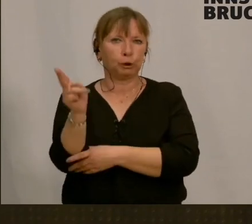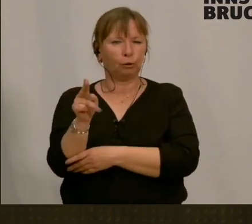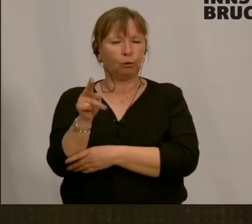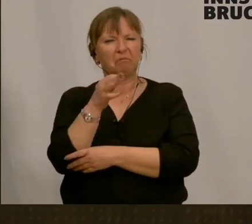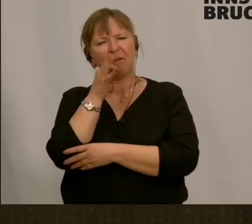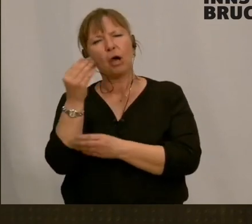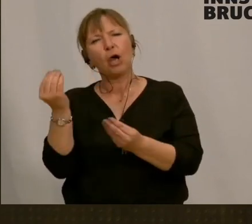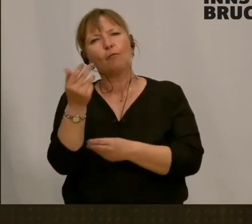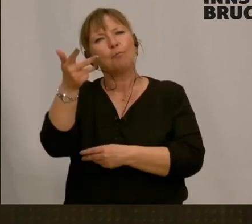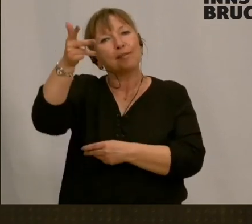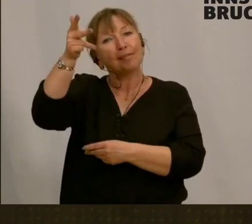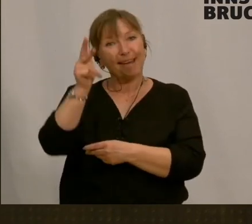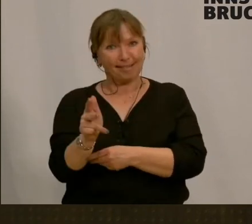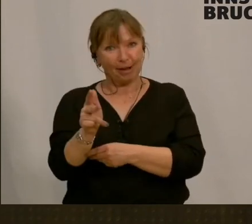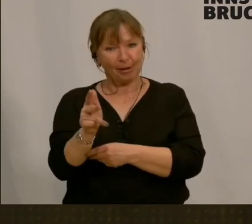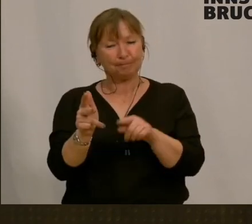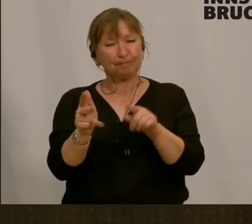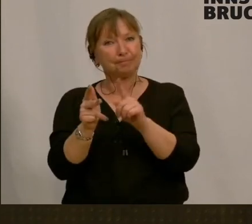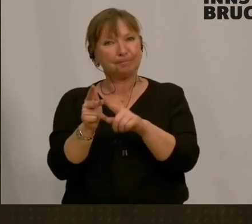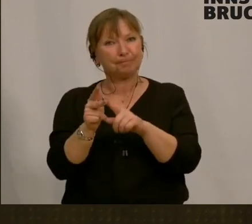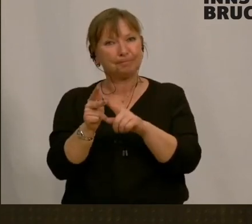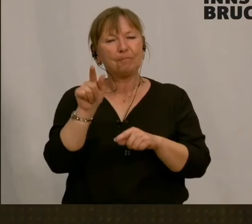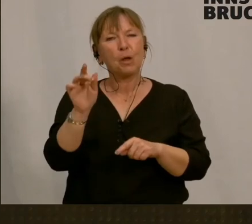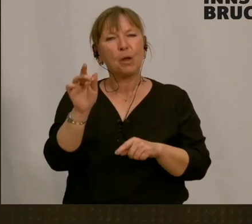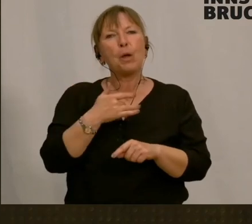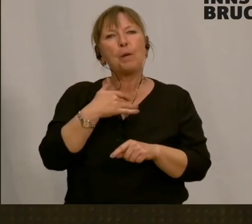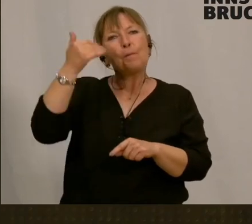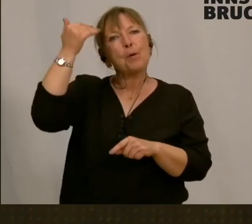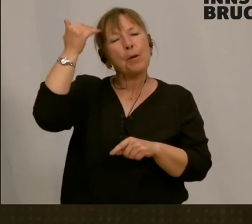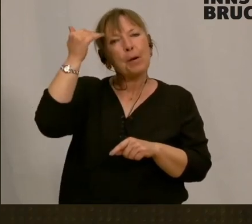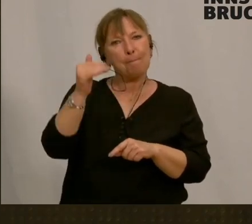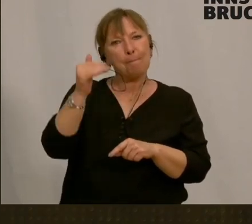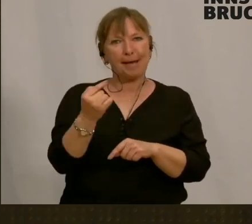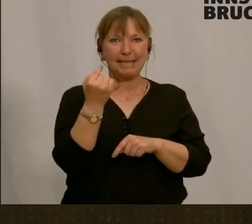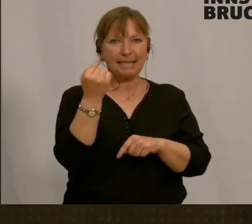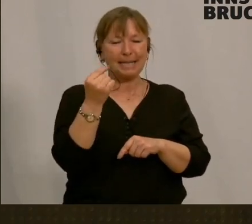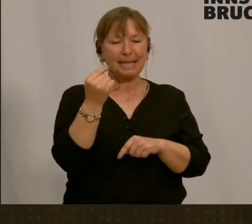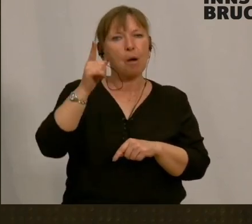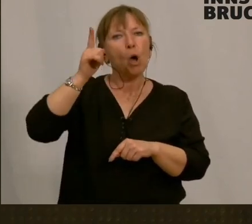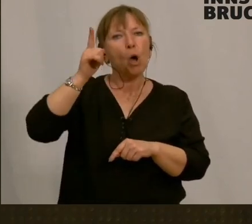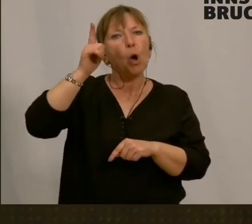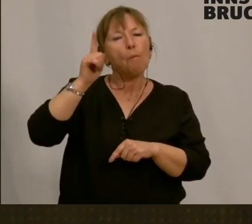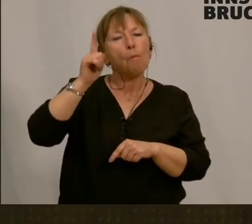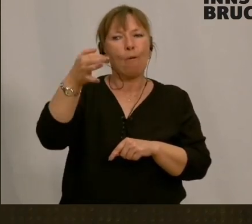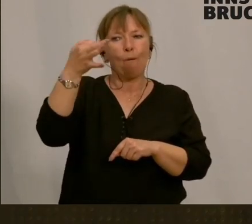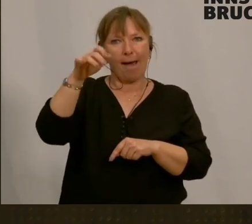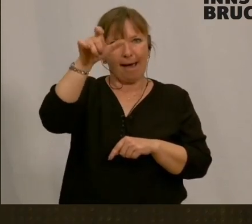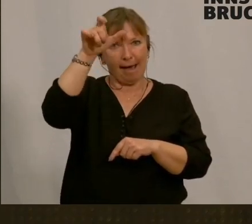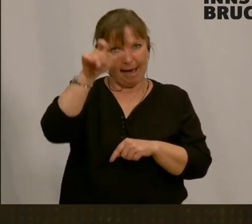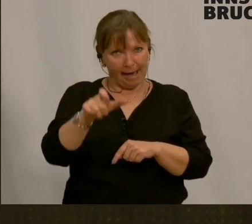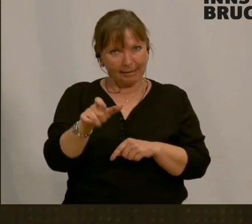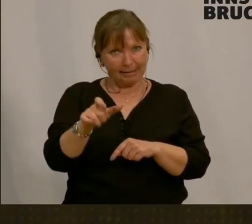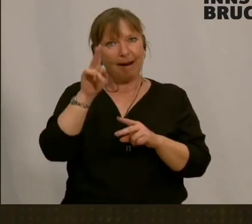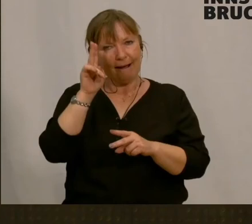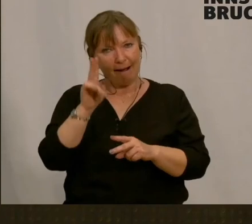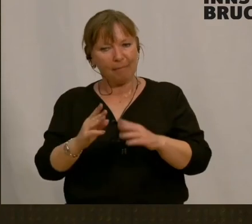Euro? Weil die Grenze, was der Herr Bürgermeister kann aus seinem Verfügungsvermitteln pro Einzelfall vergeben, mit maximal